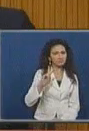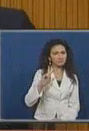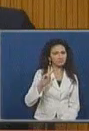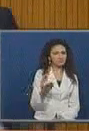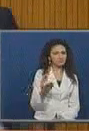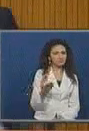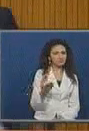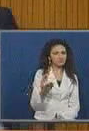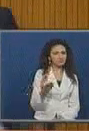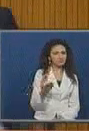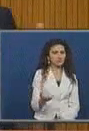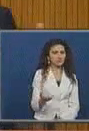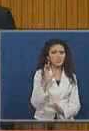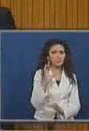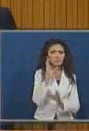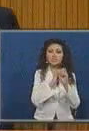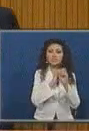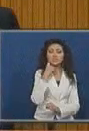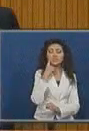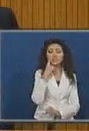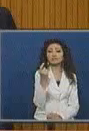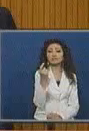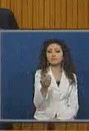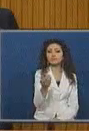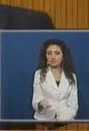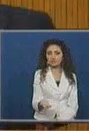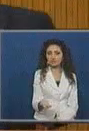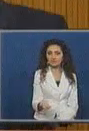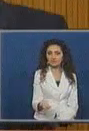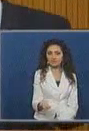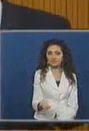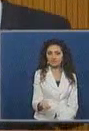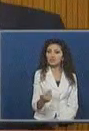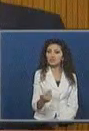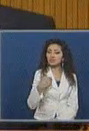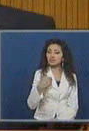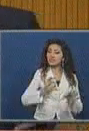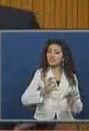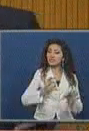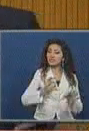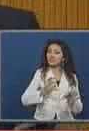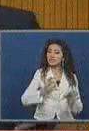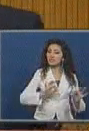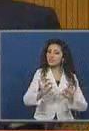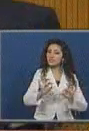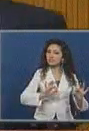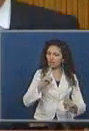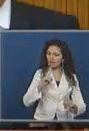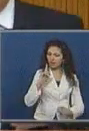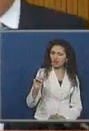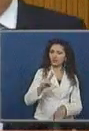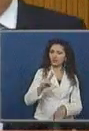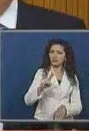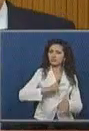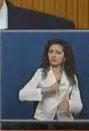uygulama da ortaya çıkıyor. Gizli tanık uygulaması. Yani bizim adil sistemimizde ilk kez